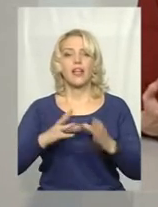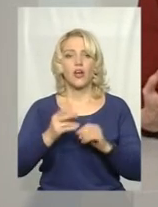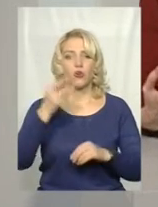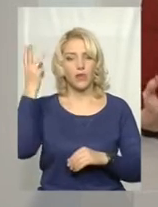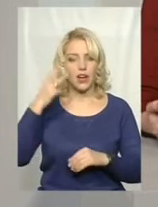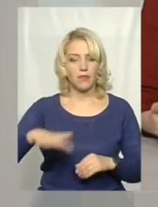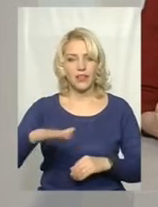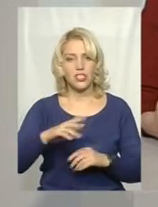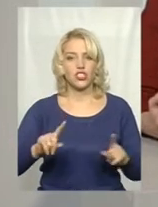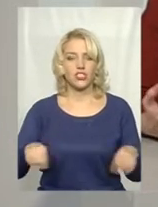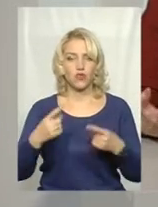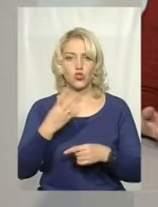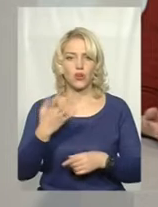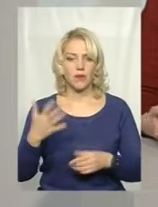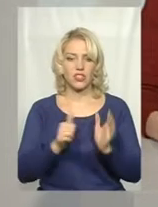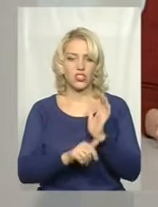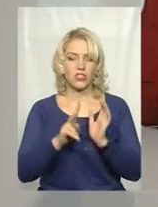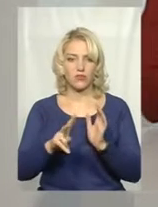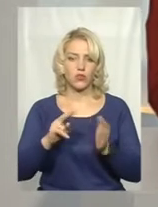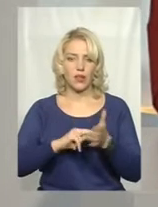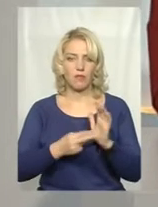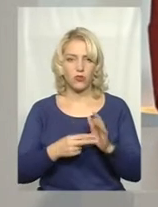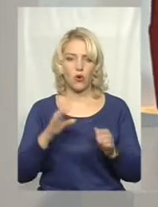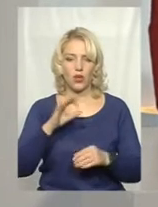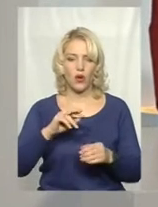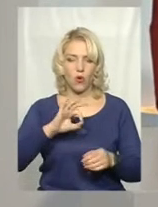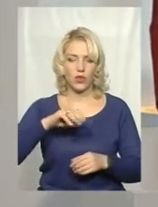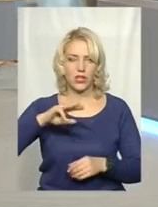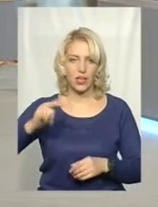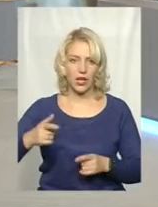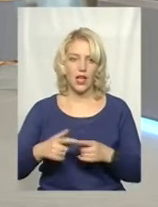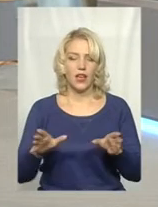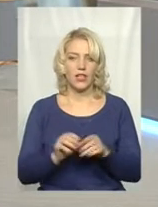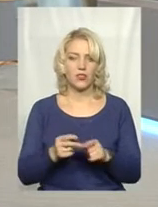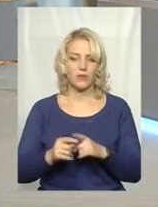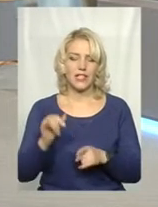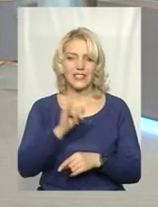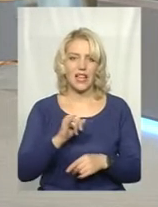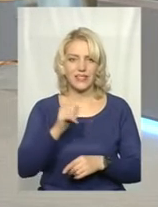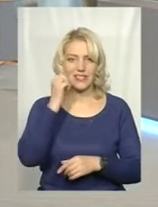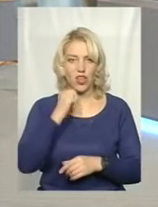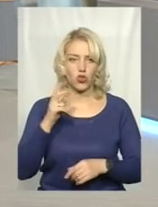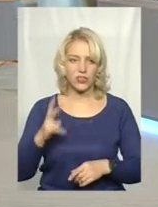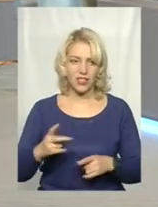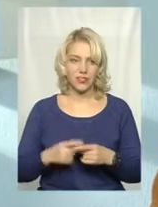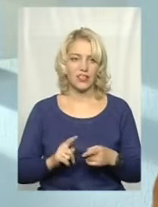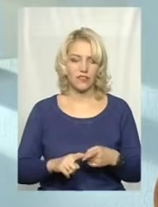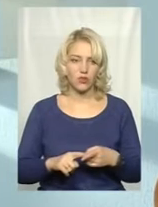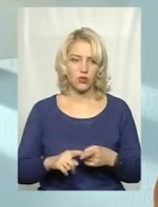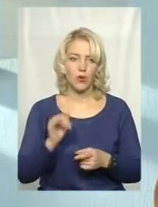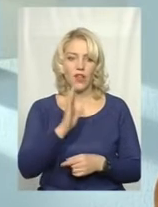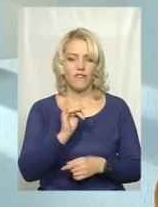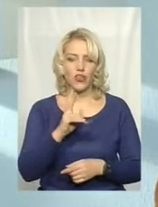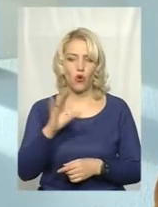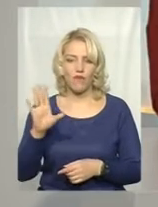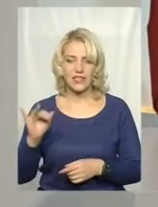створено 45 із 62 запланованих ОТГ, разом із тим в Ізяславському і Старокостянтинівському. І в Вінковецькому. І в